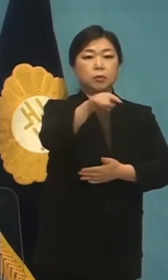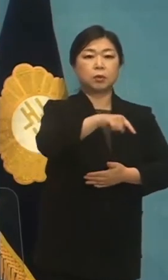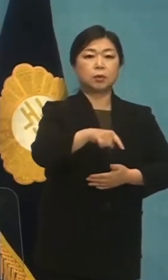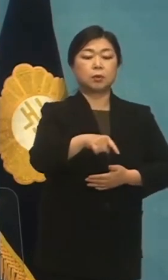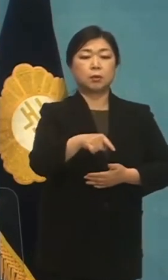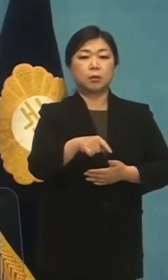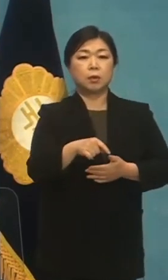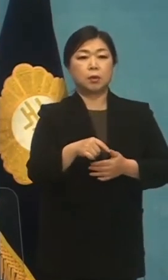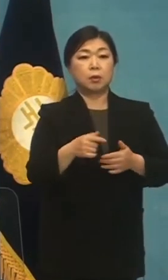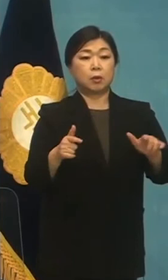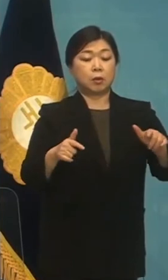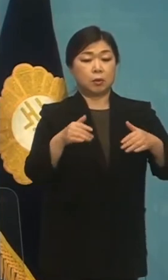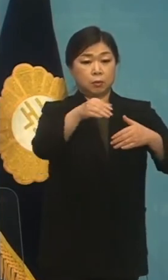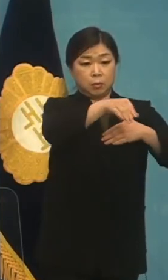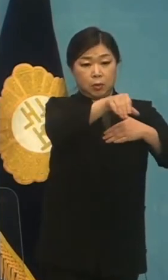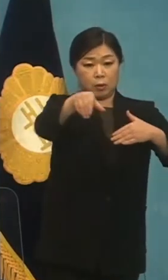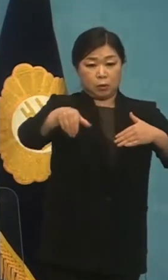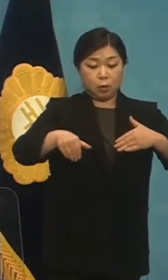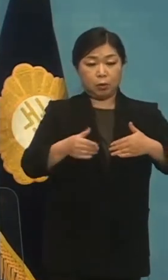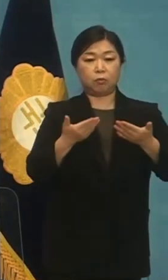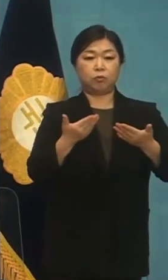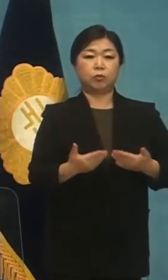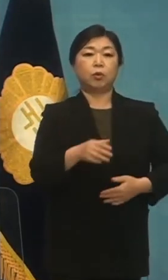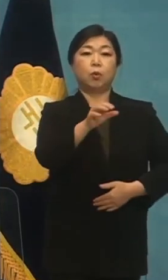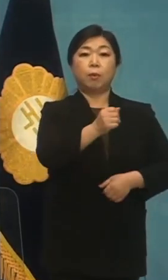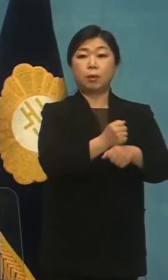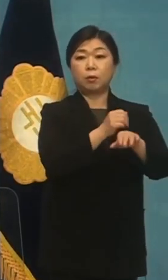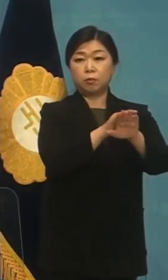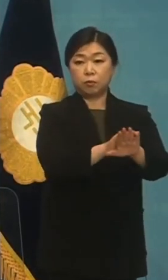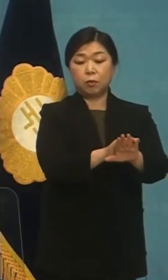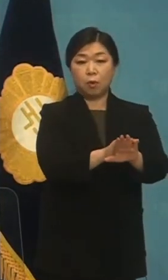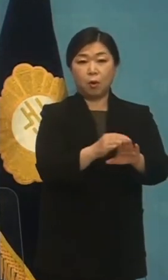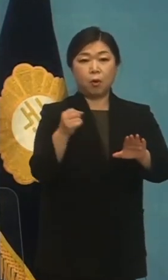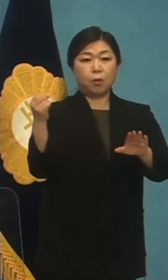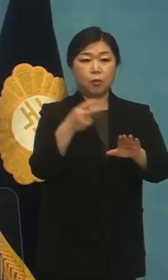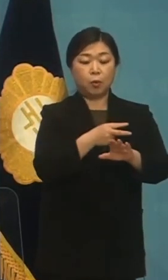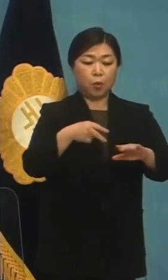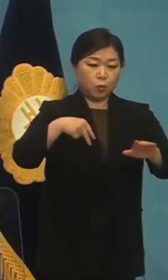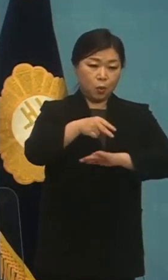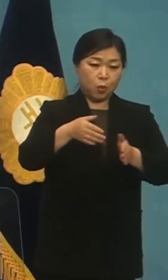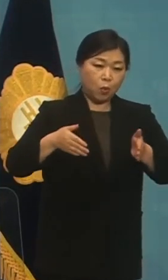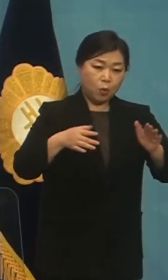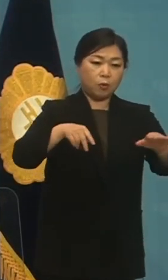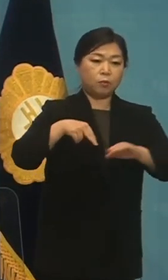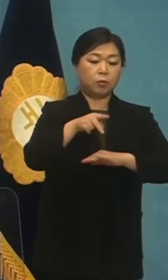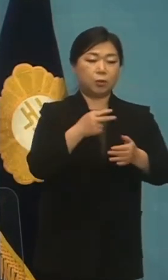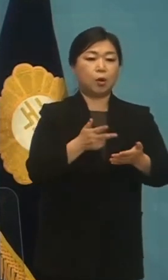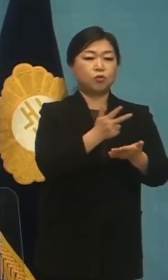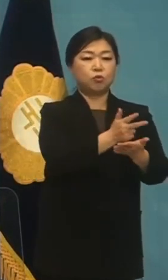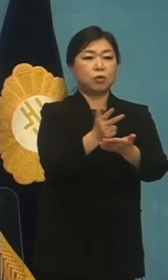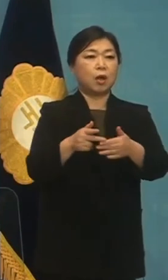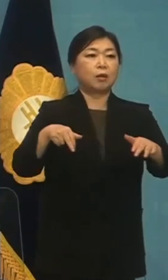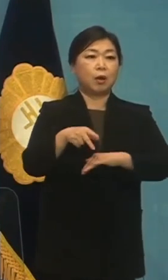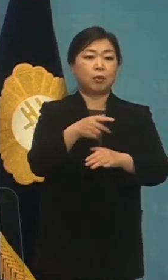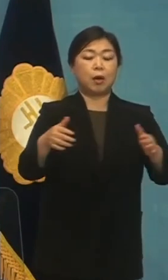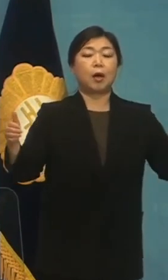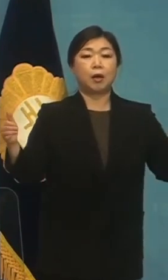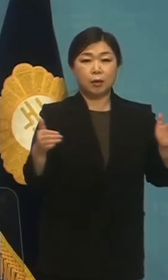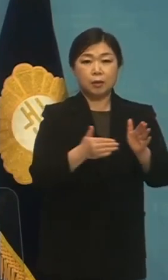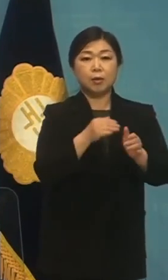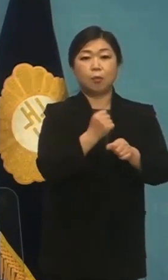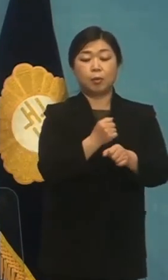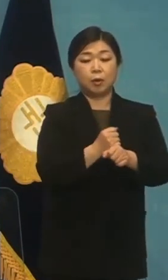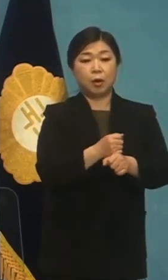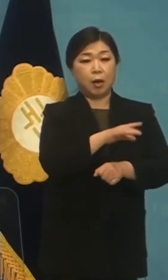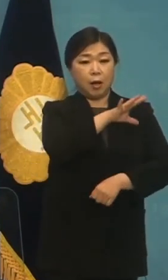테라스 공원 같은 휴식공간을 배치하고 도로 다이어트와 주차 다이어트까지 하면서 건강의